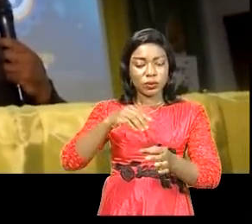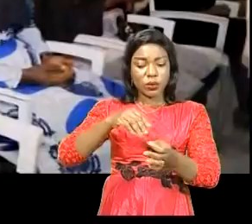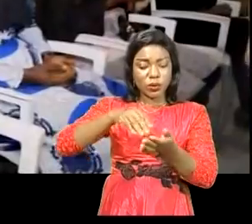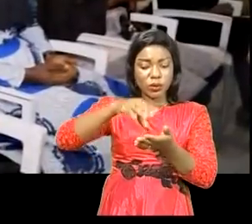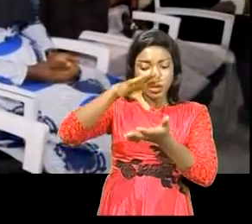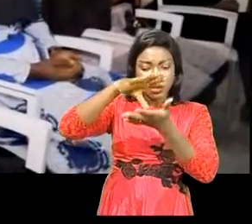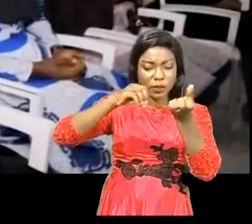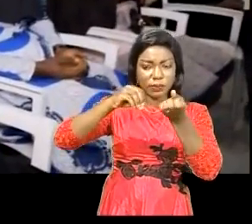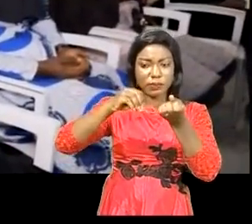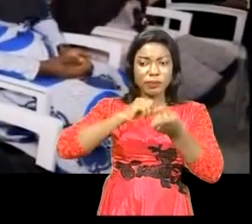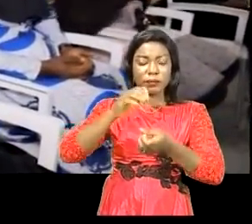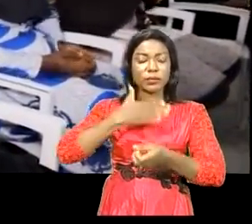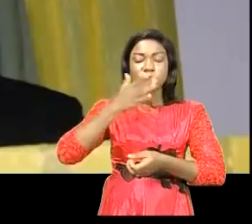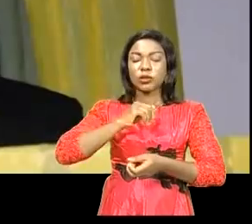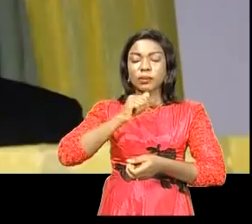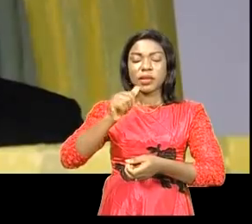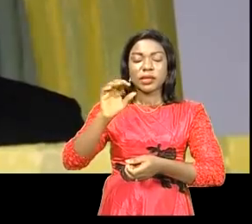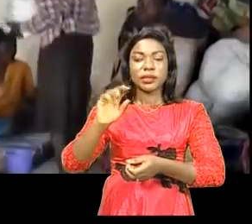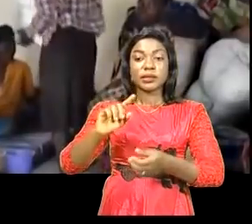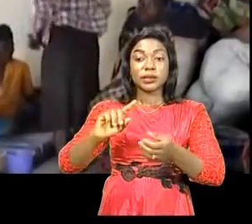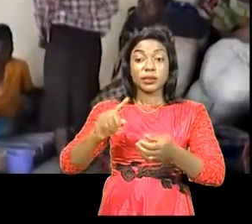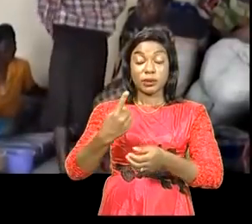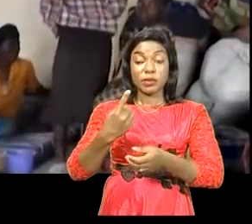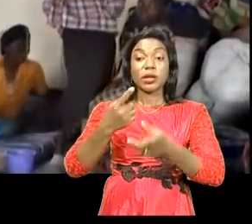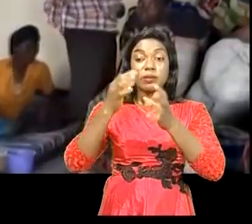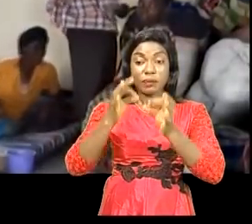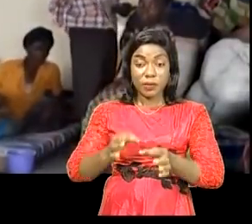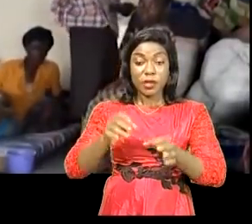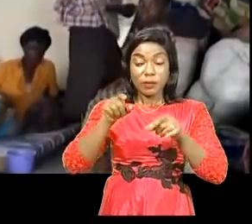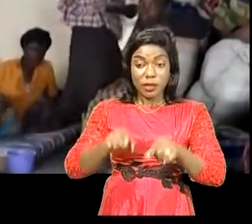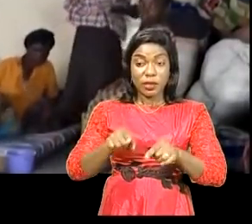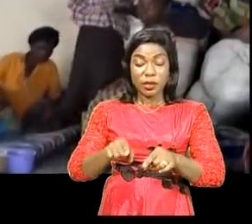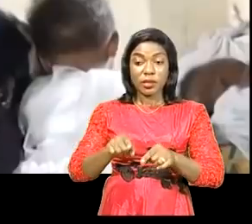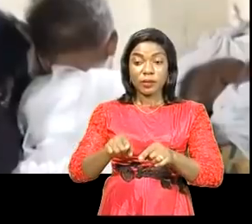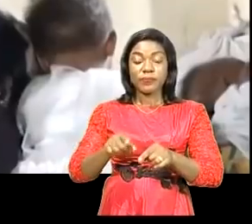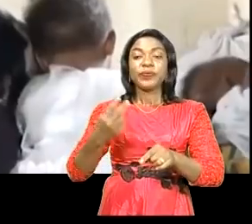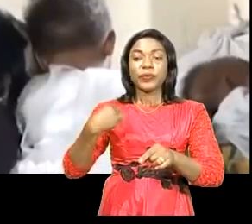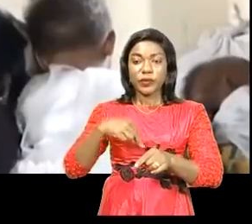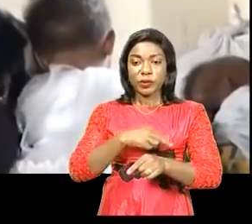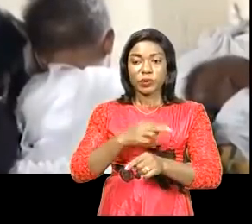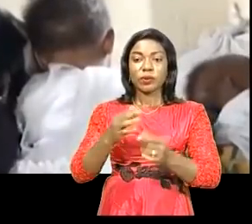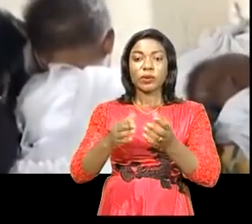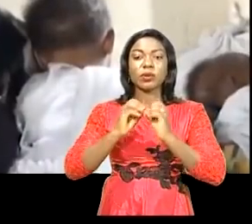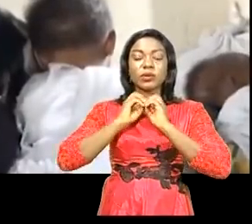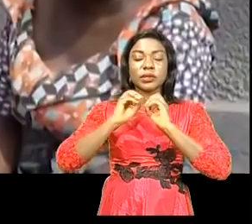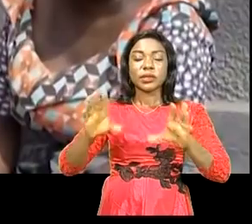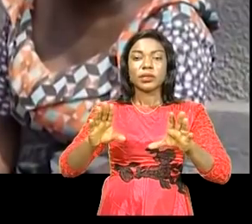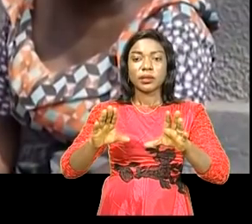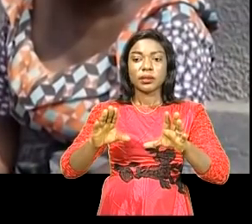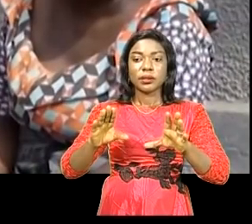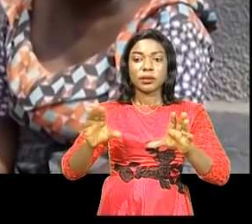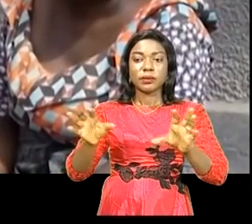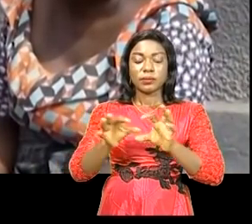à l'intervention spirituelle de Dieu que nous sommes en train d'implorer en ce moment selon elle, sans que nous puissions joindre